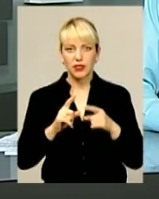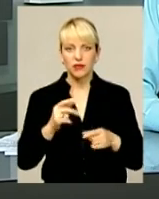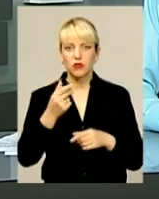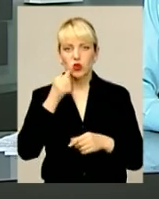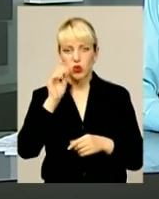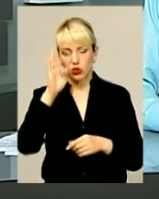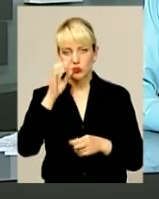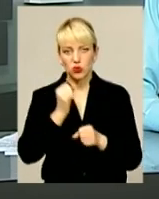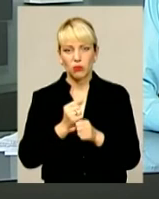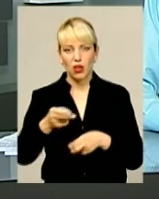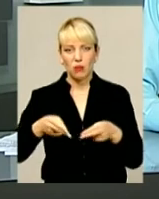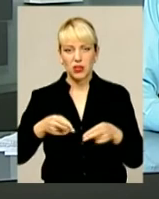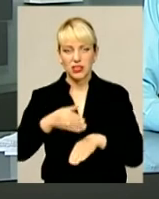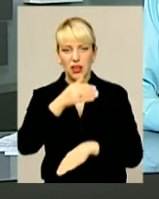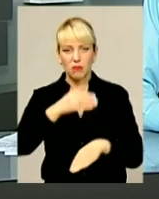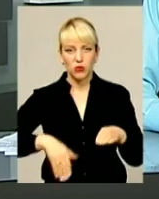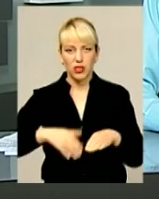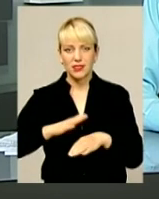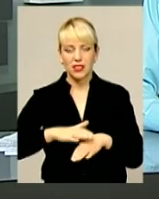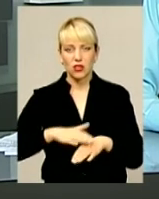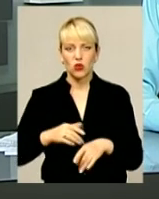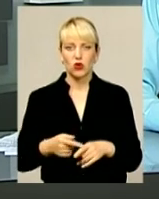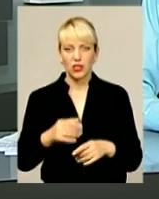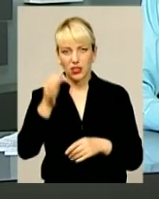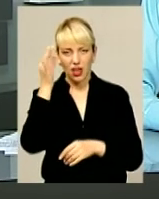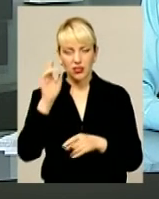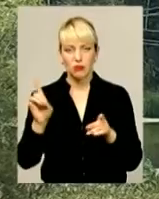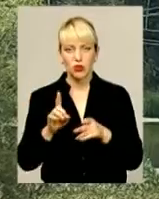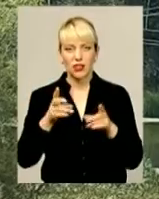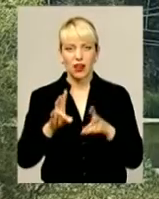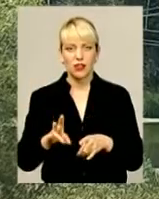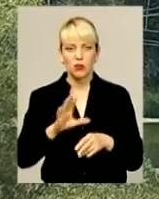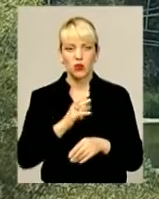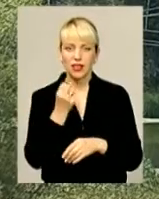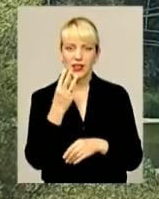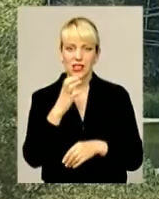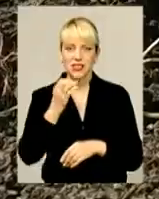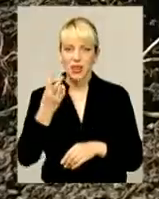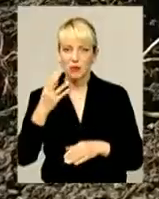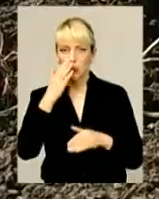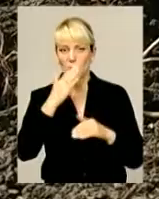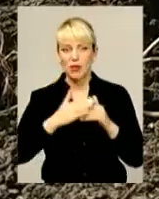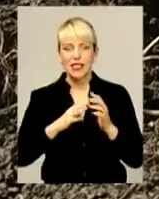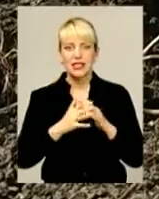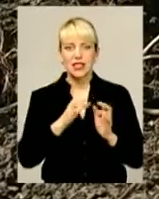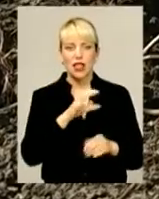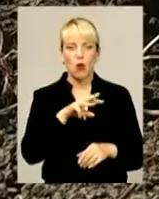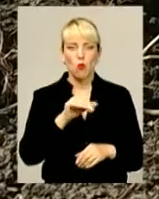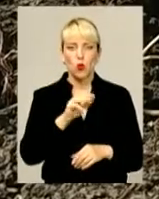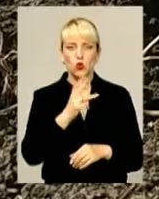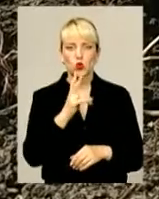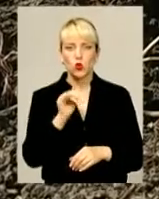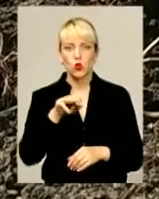вчора зробили операцію з ампутацією ноги. Нагадаю, трагедія сталася 13 серпня поблизу села Мушкутинці Дунеєвецького